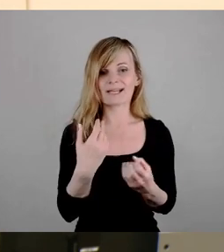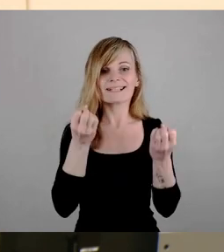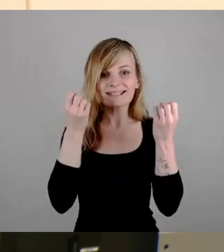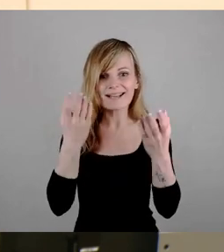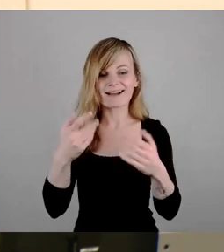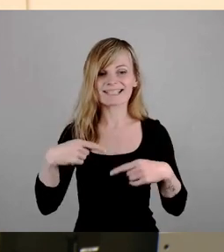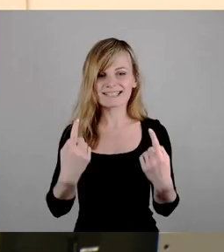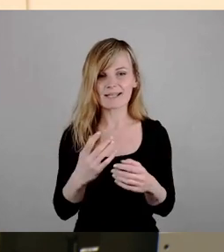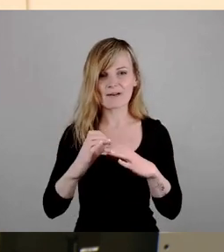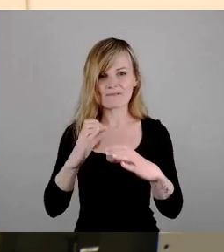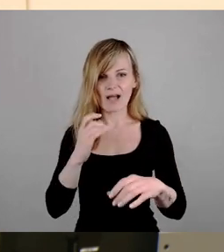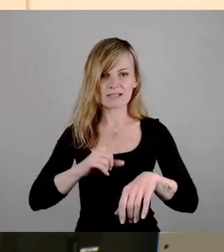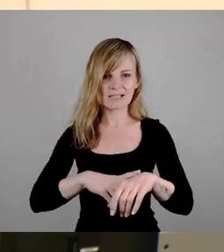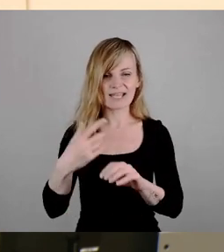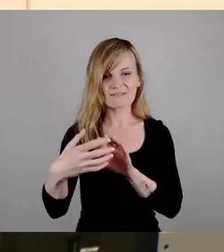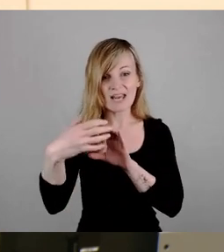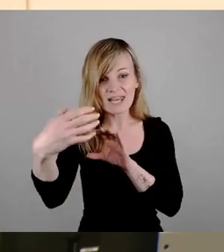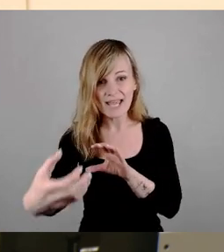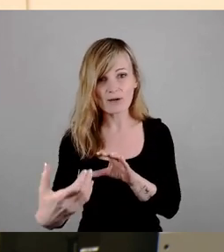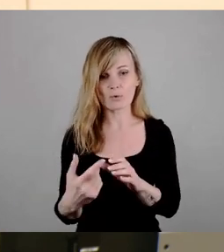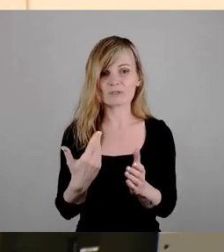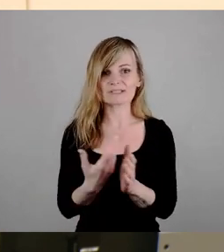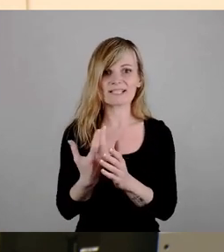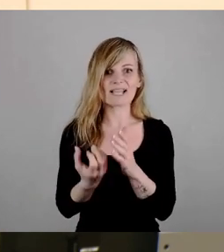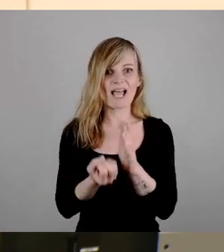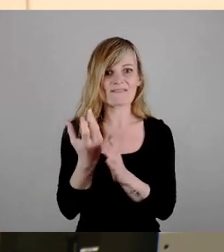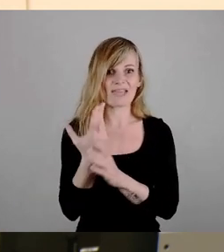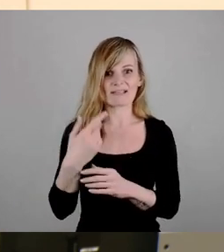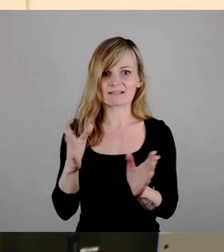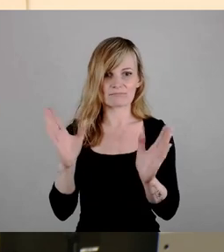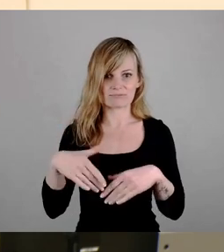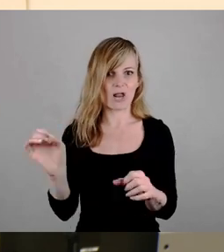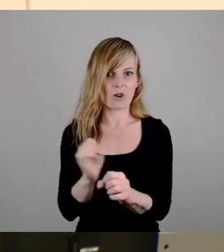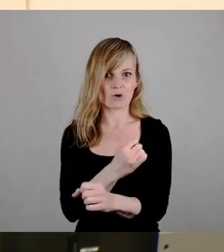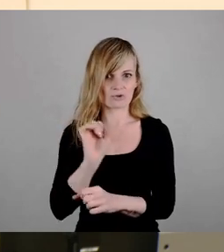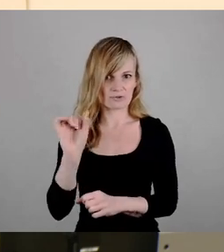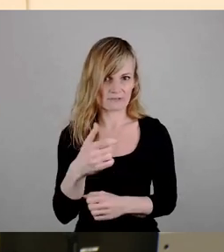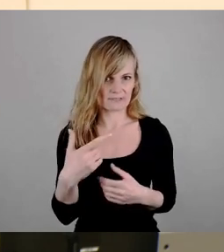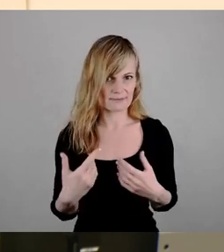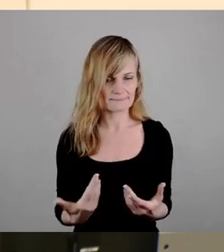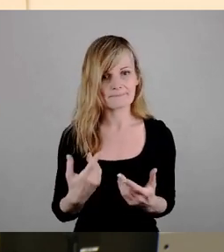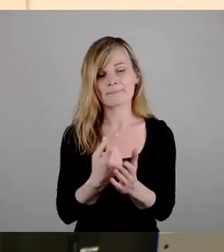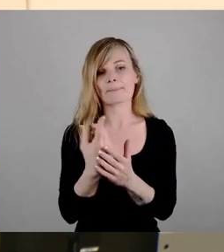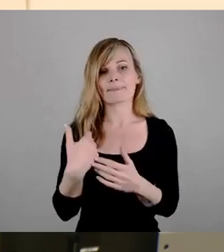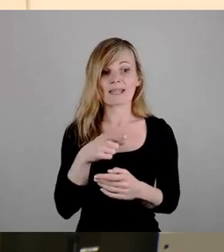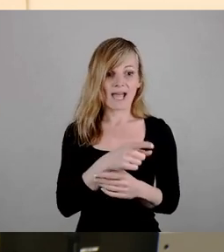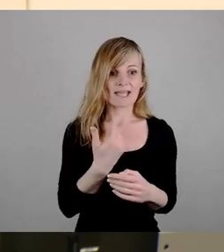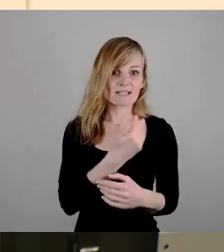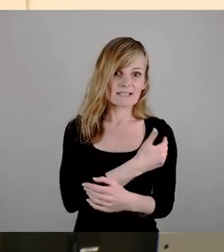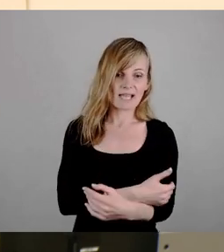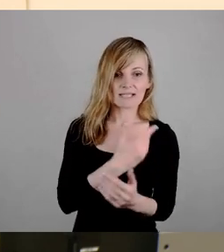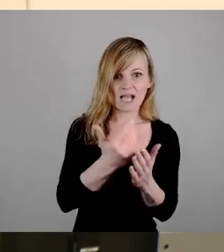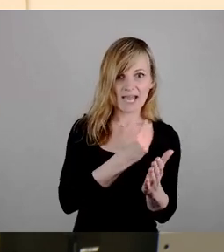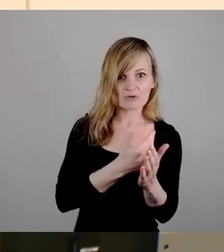Wesentlichen verlängern, wird dieser Effekt wieder zunichte gebracht. Und ich sage, auf der einen Richtung versuchen Sie Zeit einzusparen, auf der anderen geben Sie sie zu.